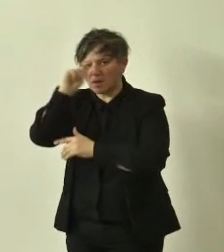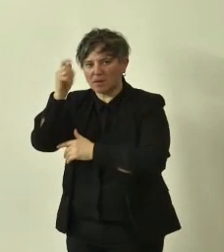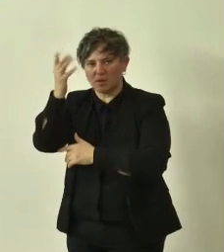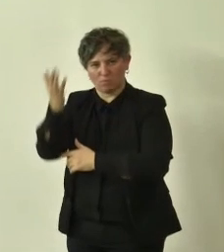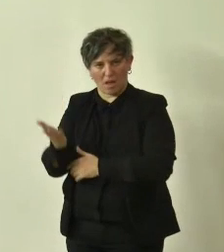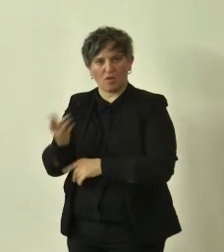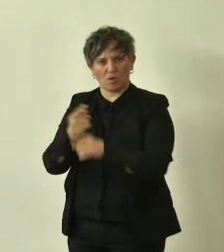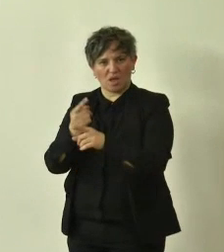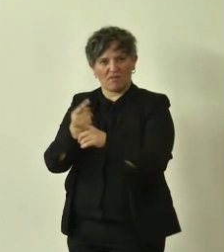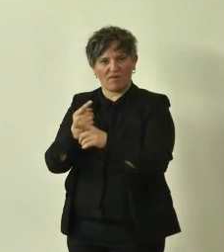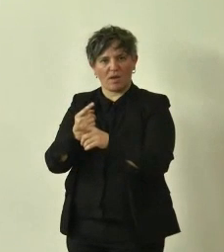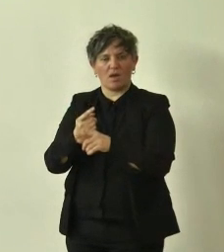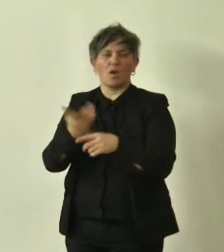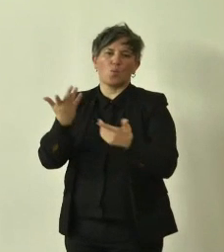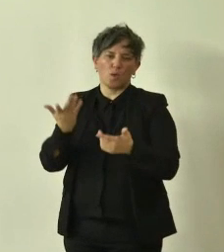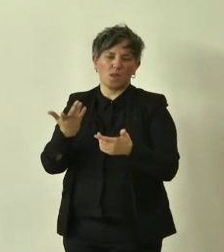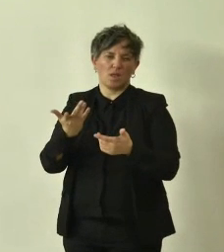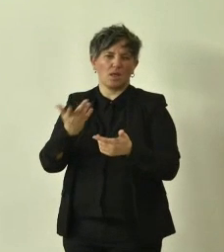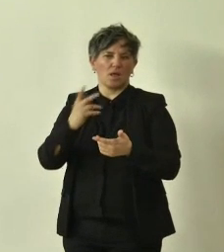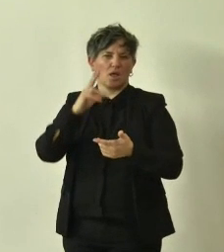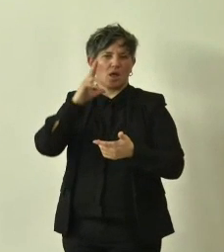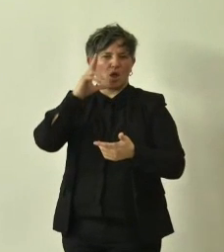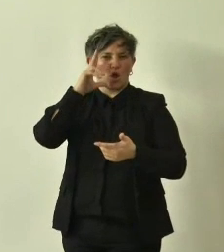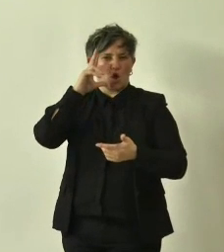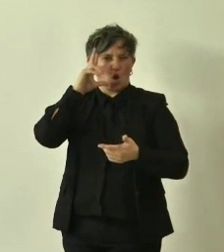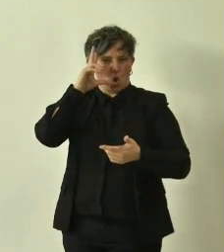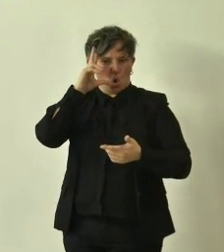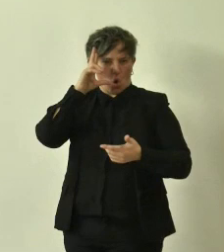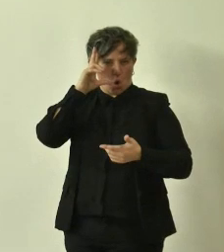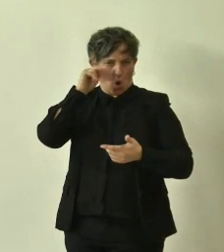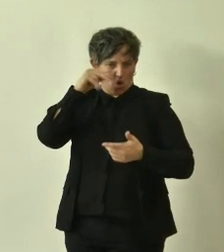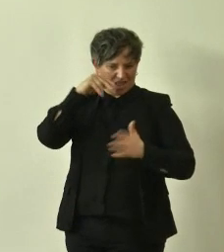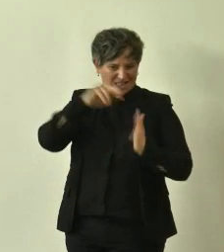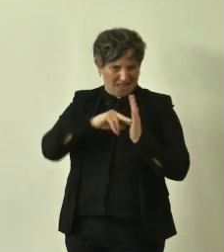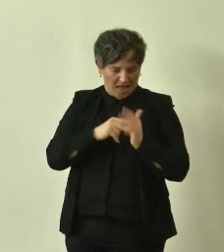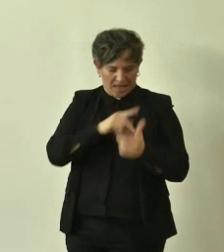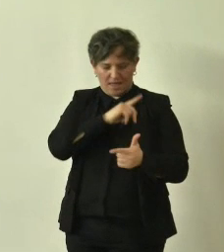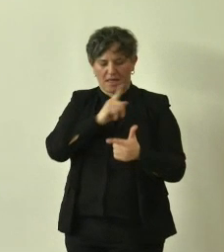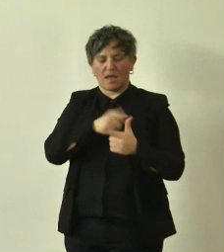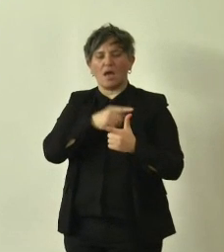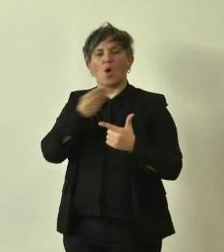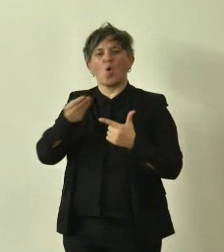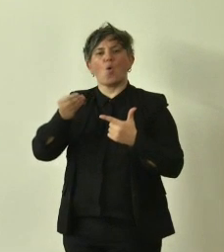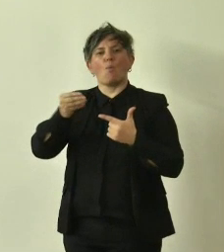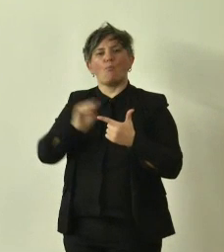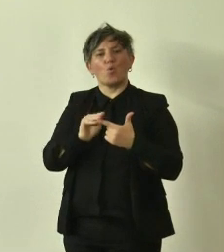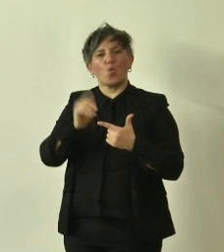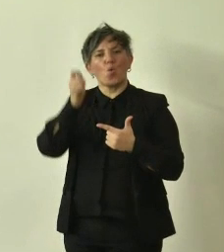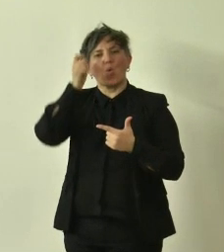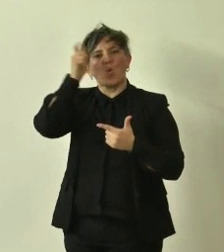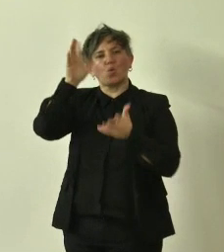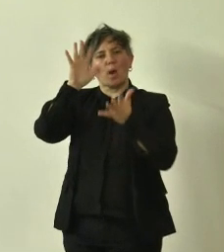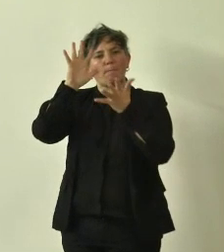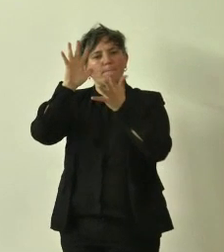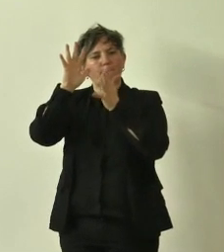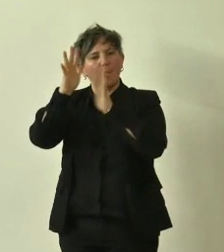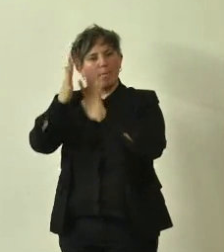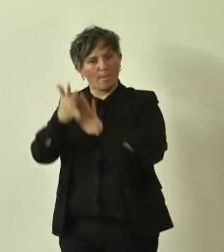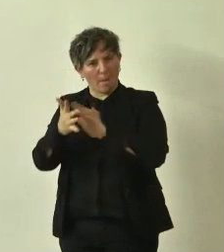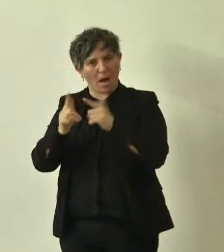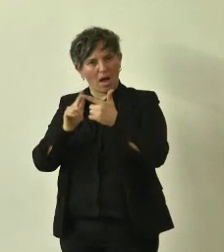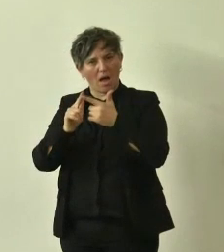fattori le conoscenze tecniche e diciamo un'evoluzione culturale che poco alla volta